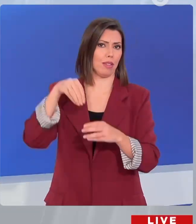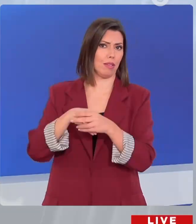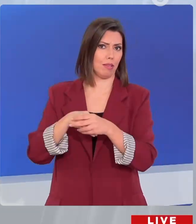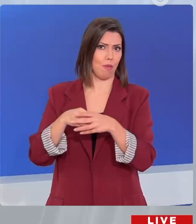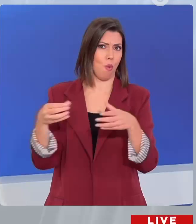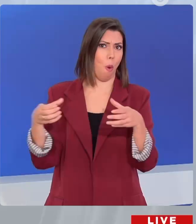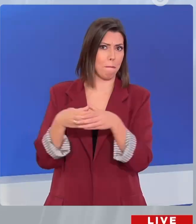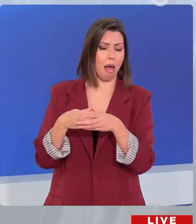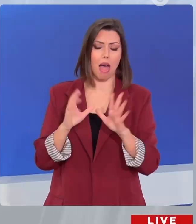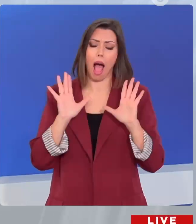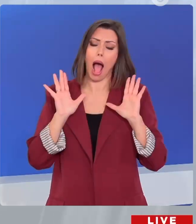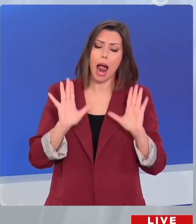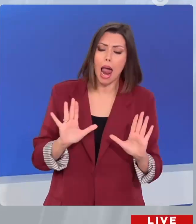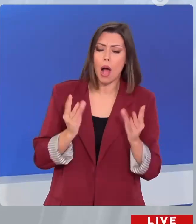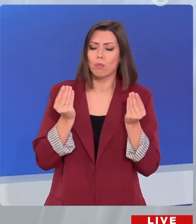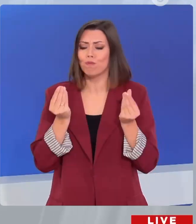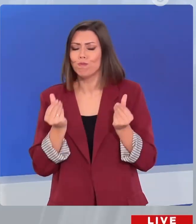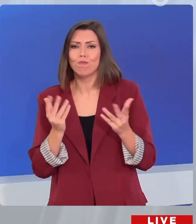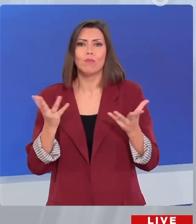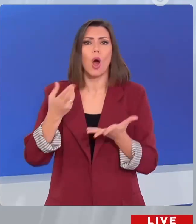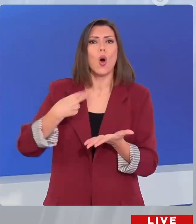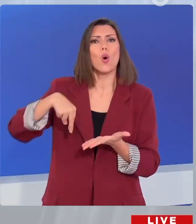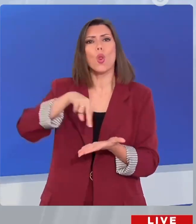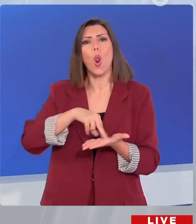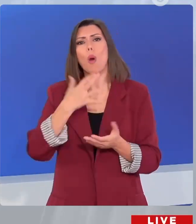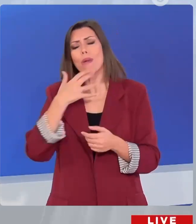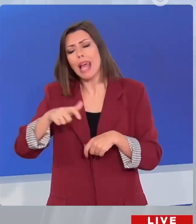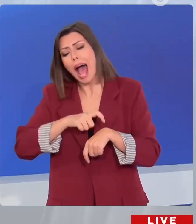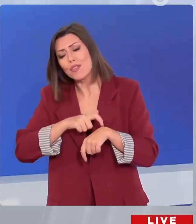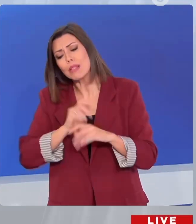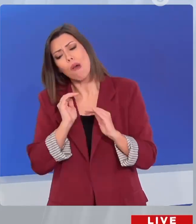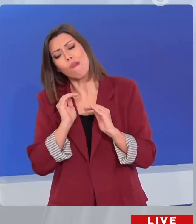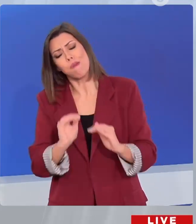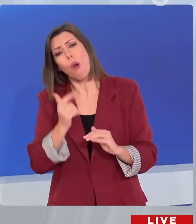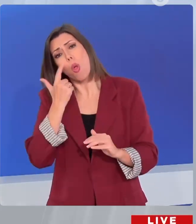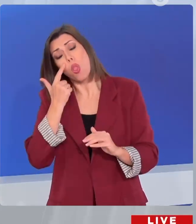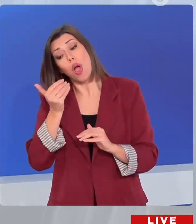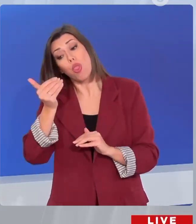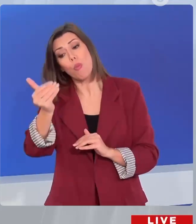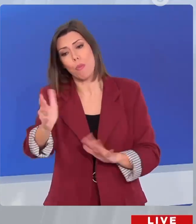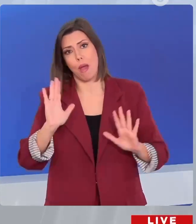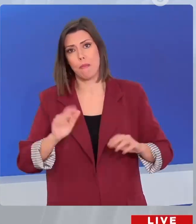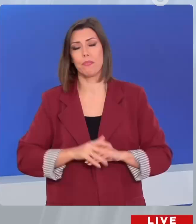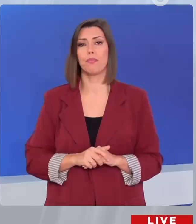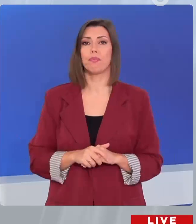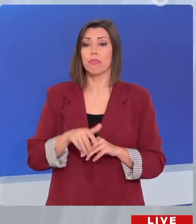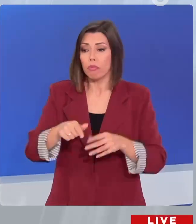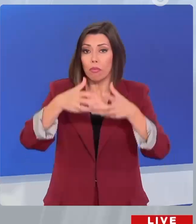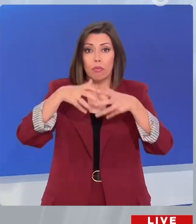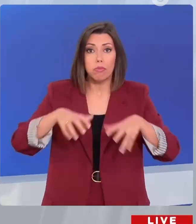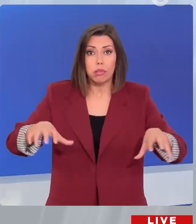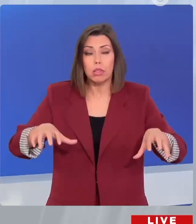ρόλο της συνεργαζόμενης προς το παρόλο. Μετά το διαζύγιο έρχονται και τα